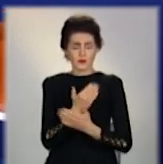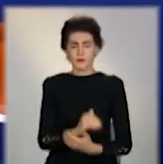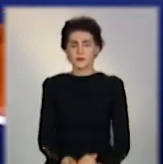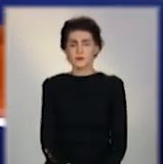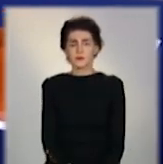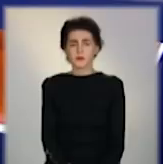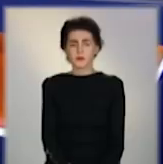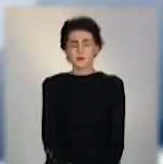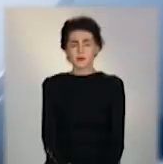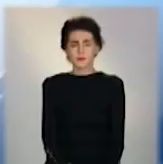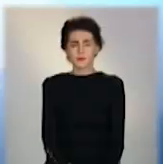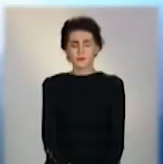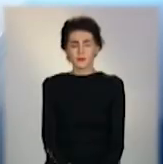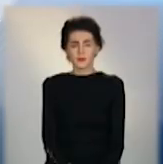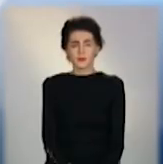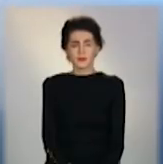випуску.